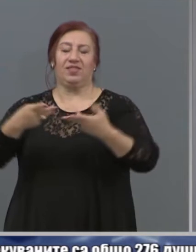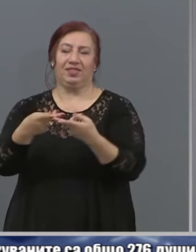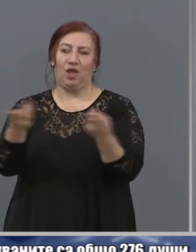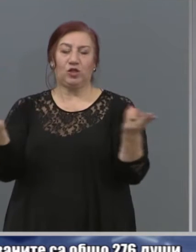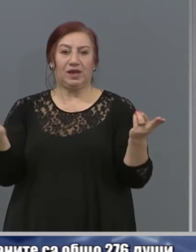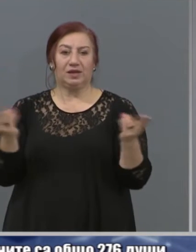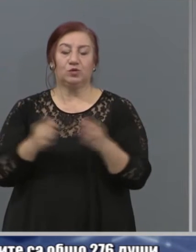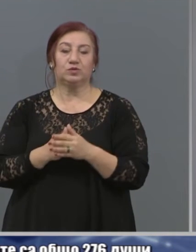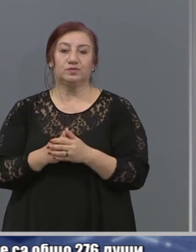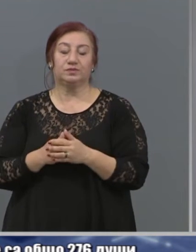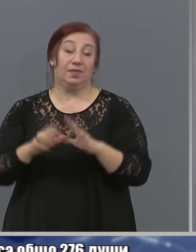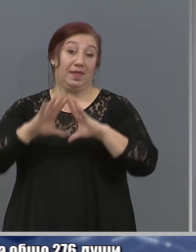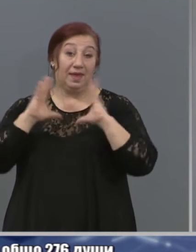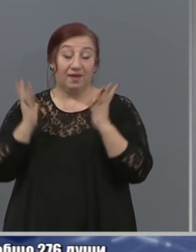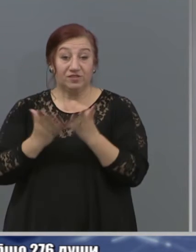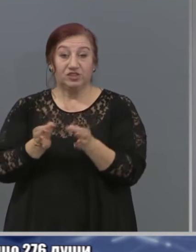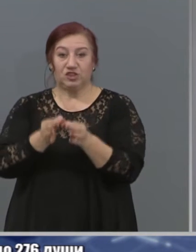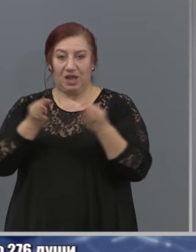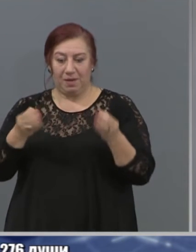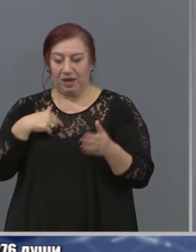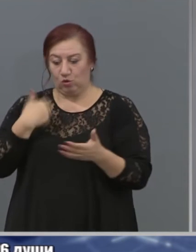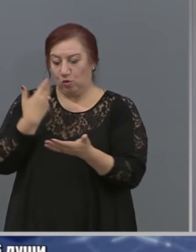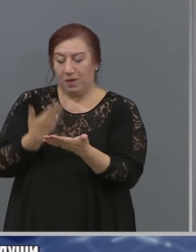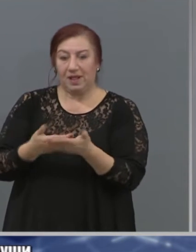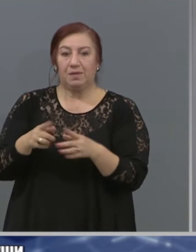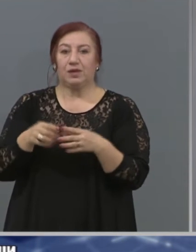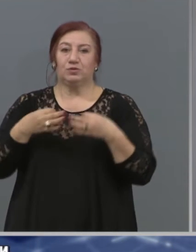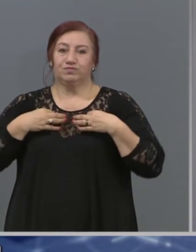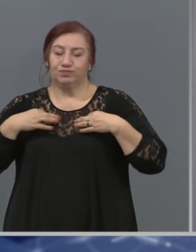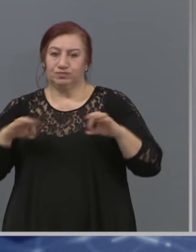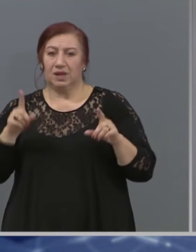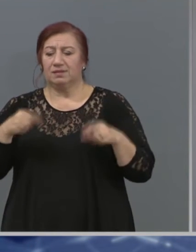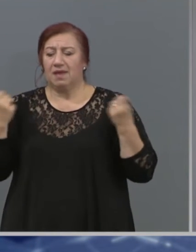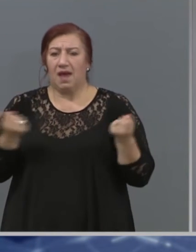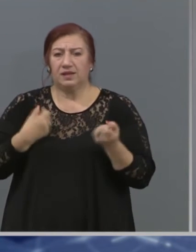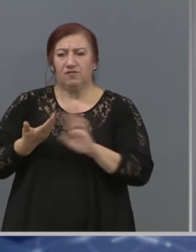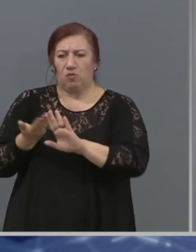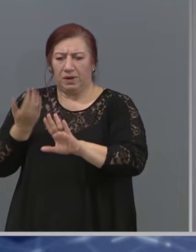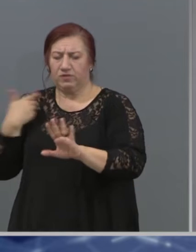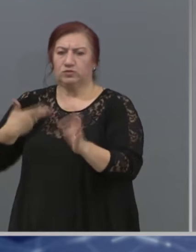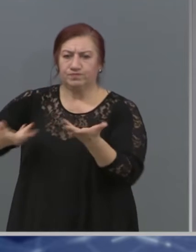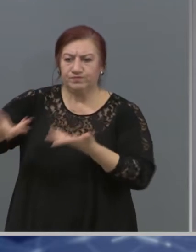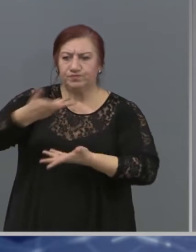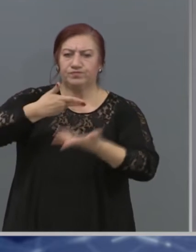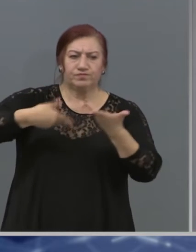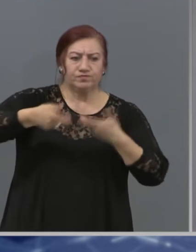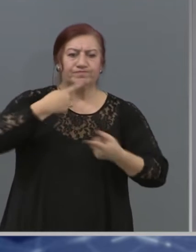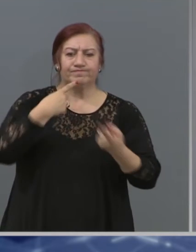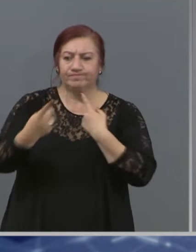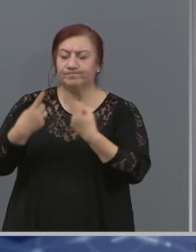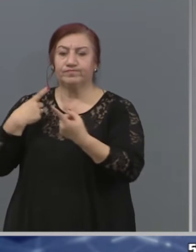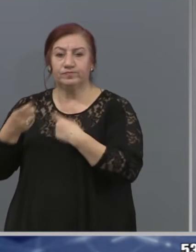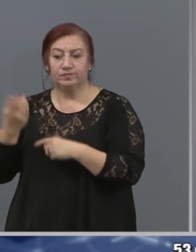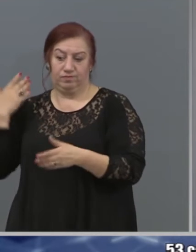Всички мерки, които се предлагат като разхладване, те много активно се обсъждат не само в